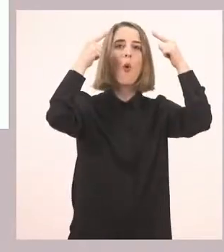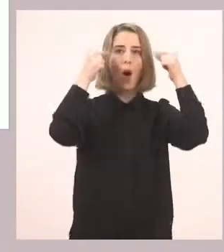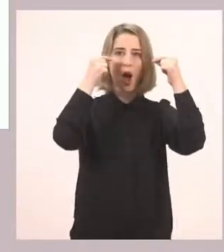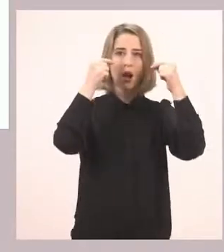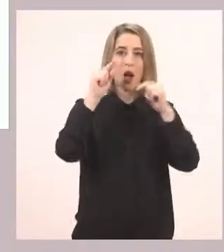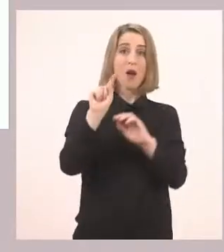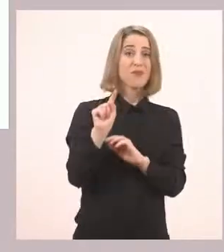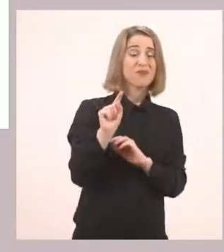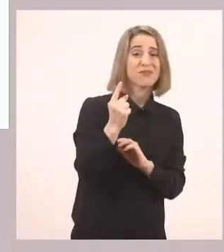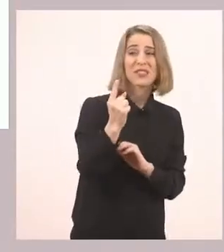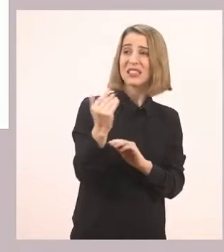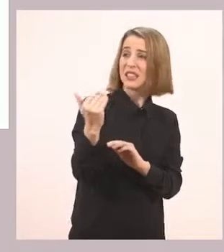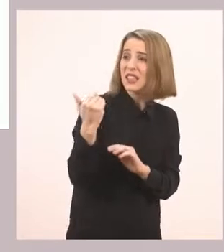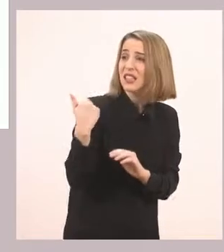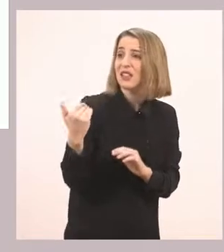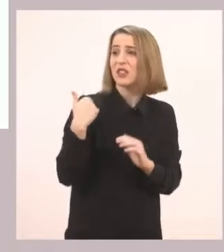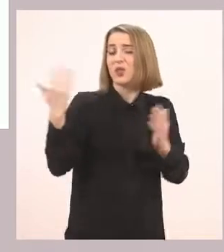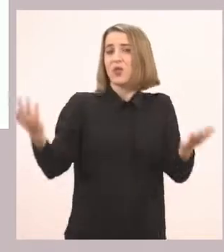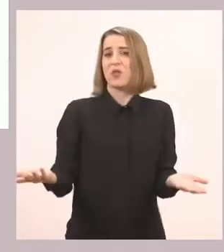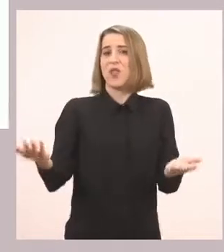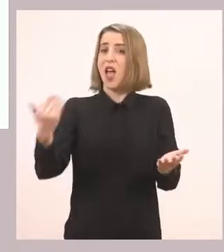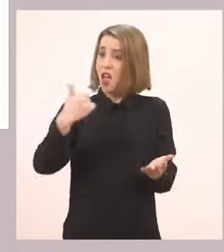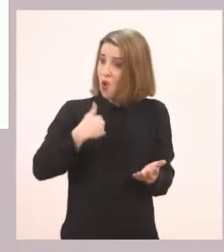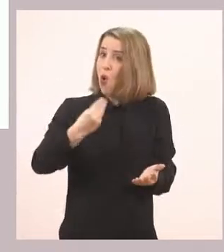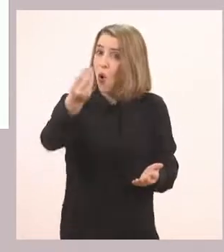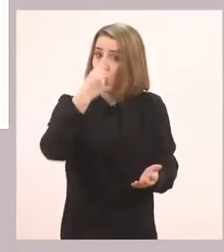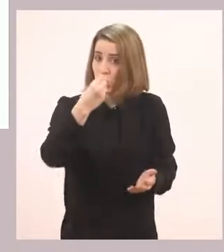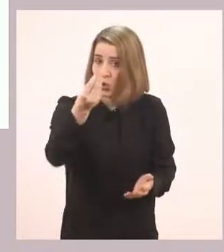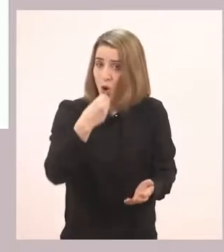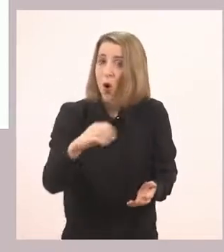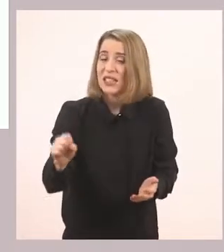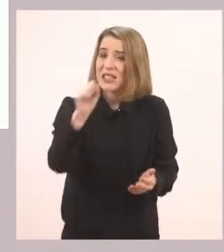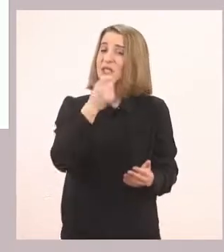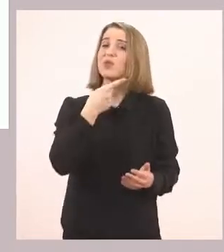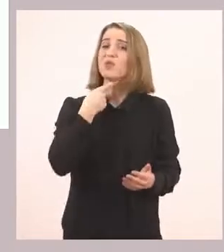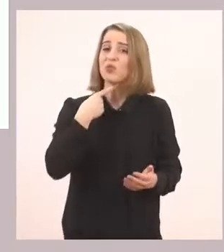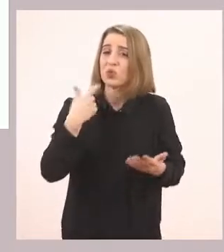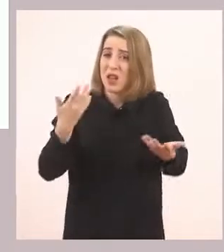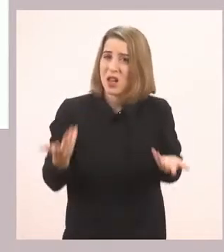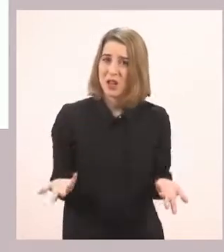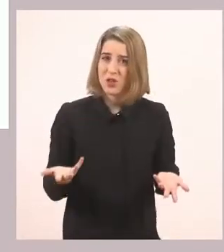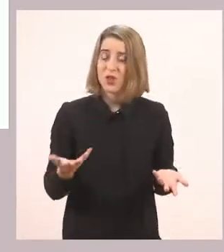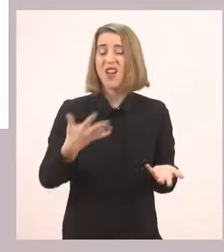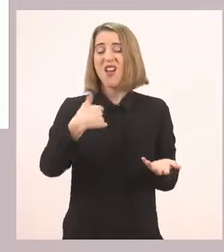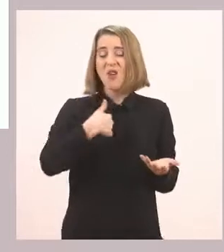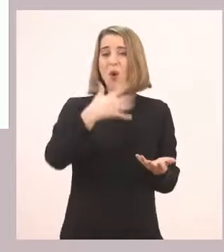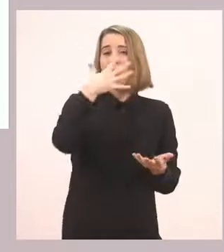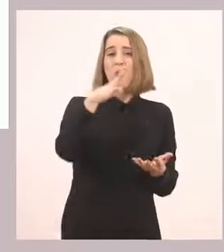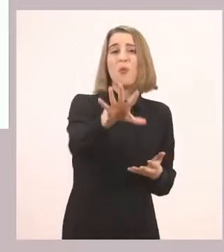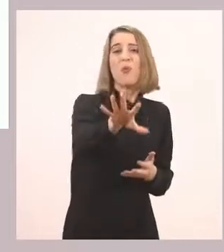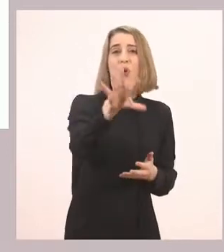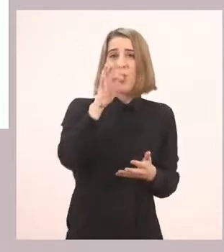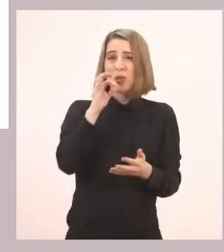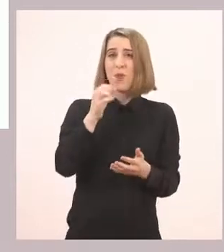Ιωάννα πρώτα ρώτα. Αν τα τρώω τα καρότα. Γιατί